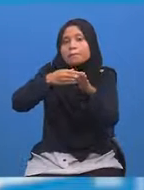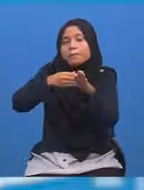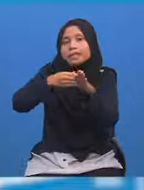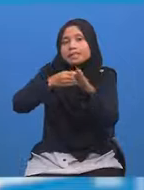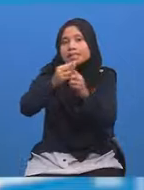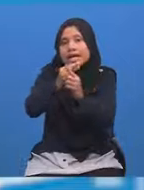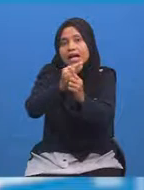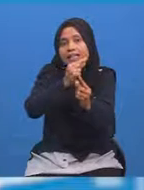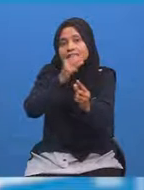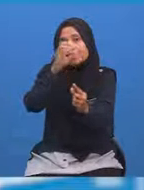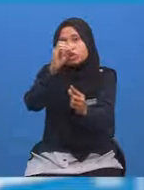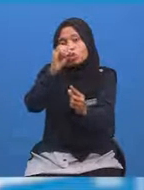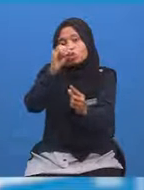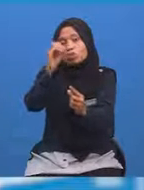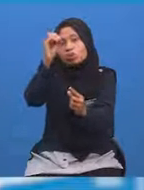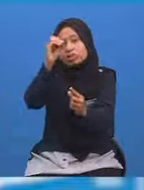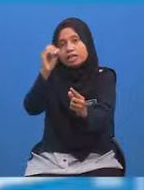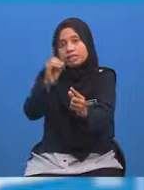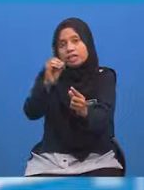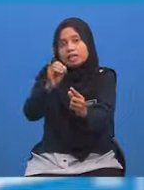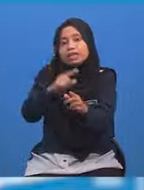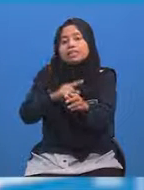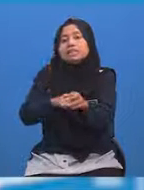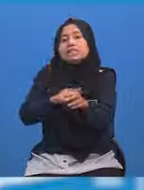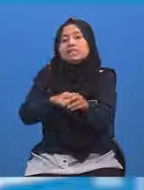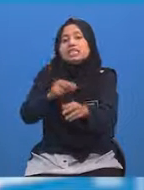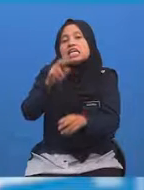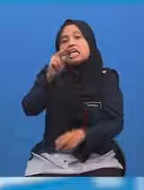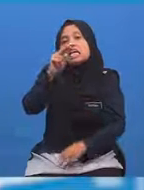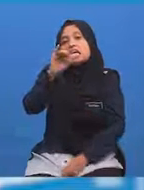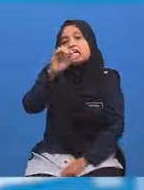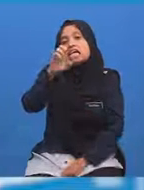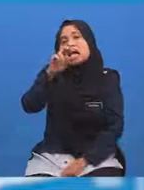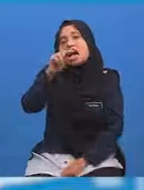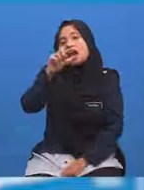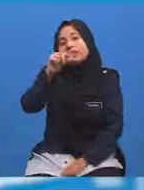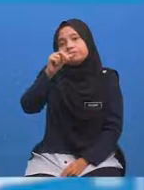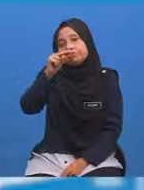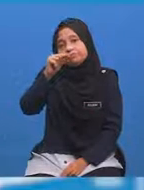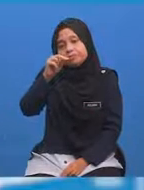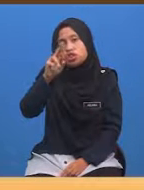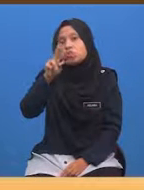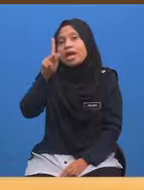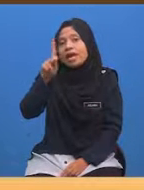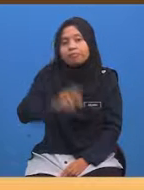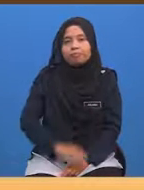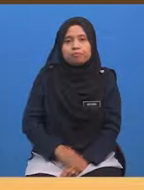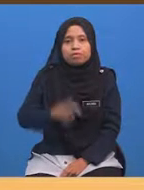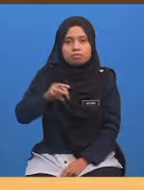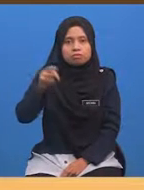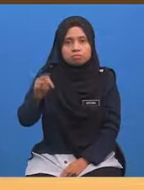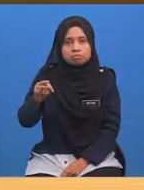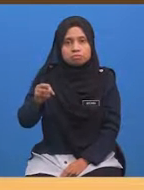darjah Iaitu di garisan Greenwich di England, United Kingdom Murid-murid,